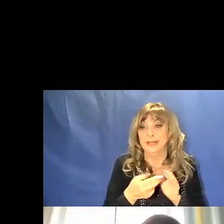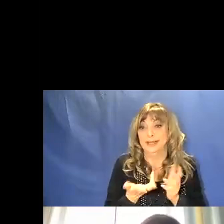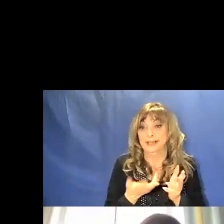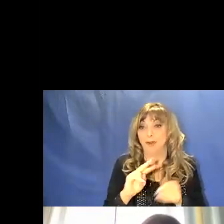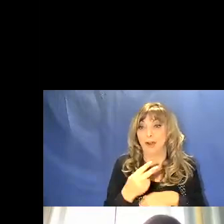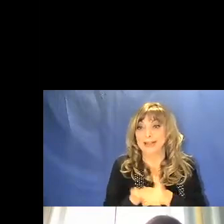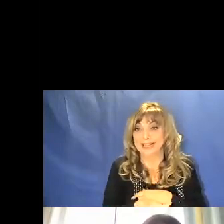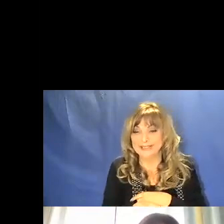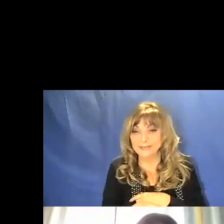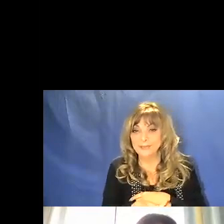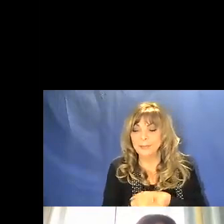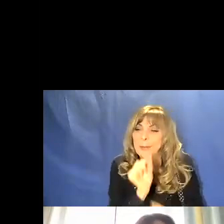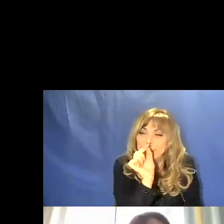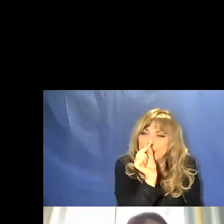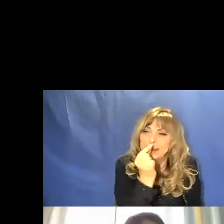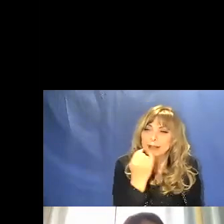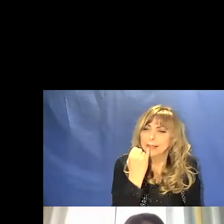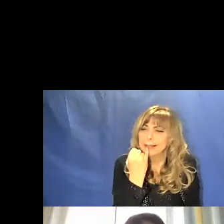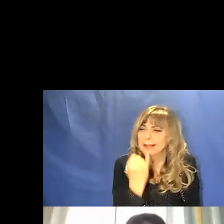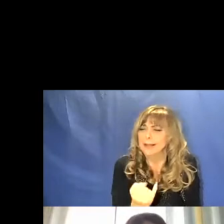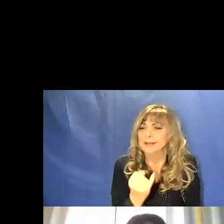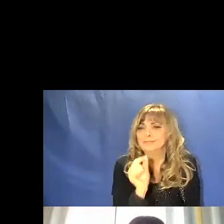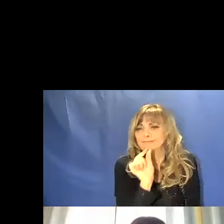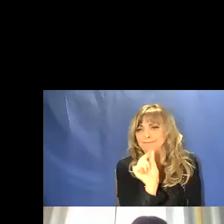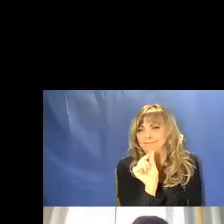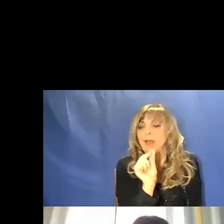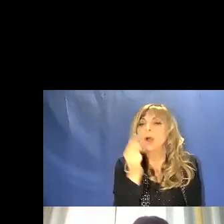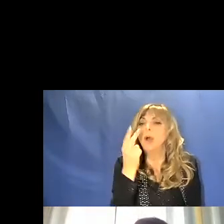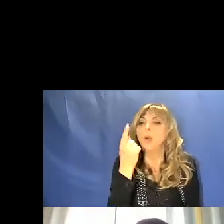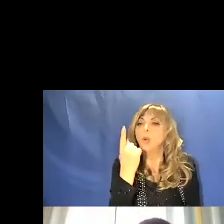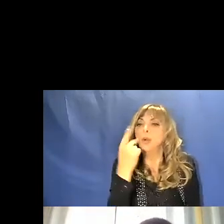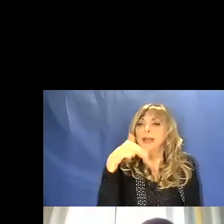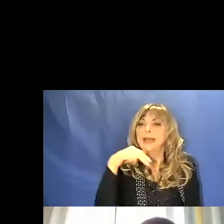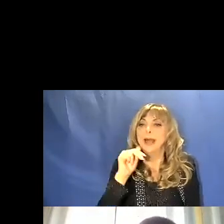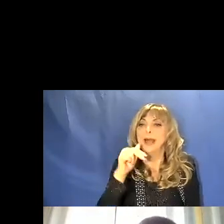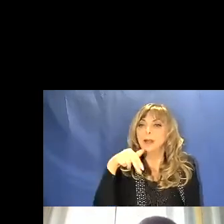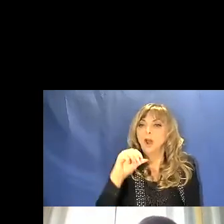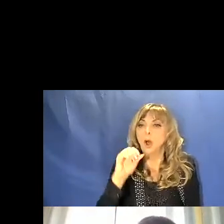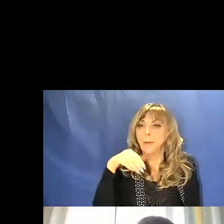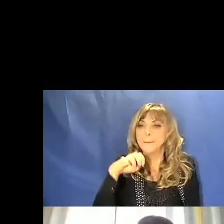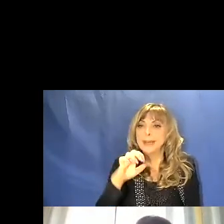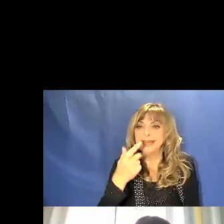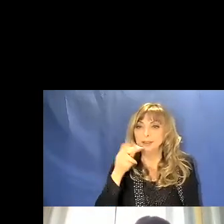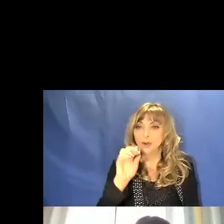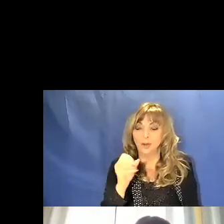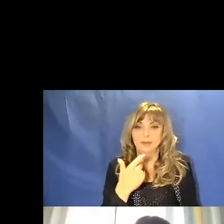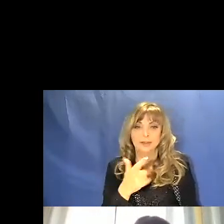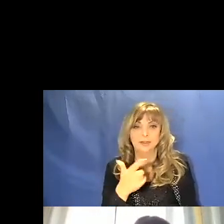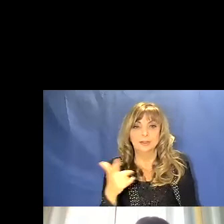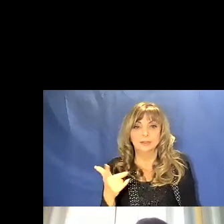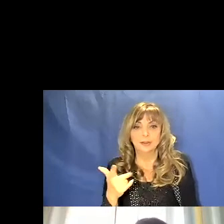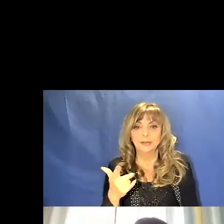Uno di questi pezzettini è lungo un nanometro. Non c'è, come vedete, una